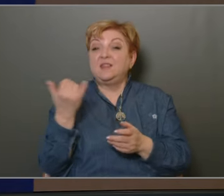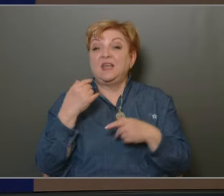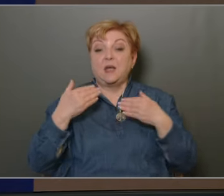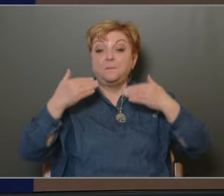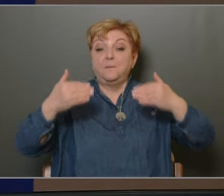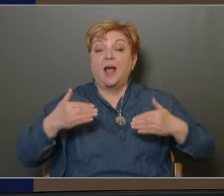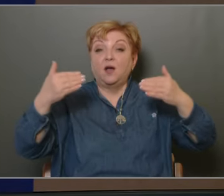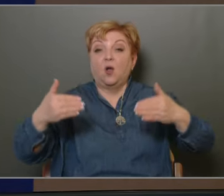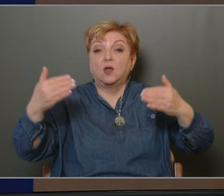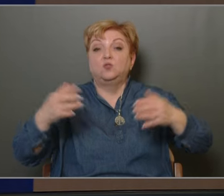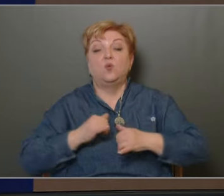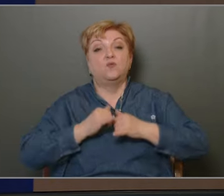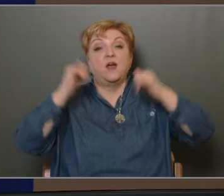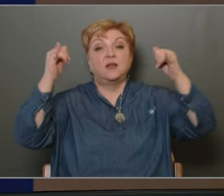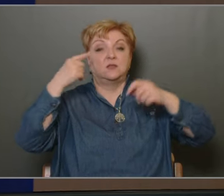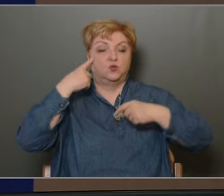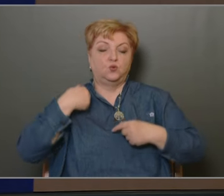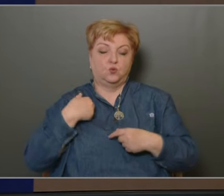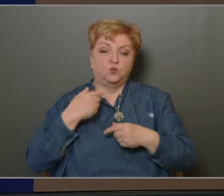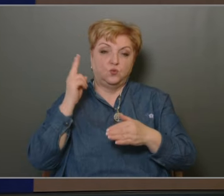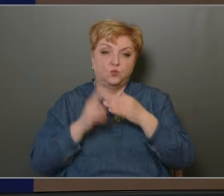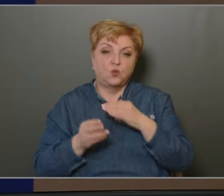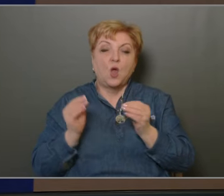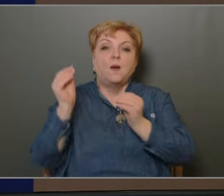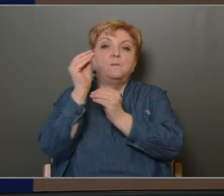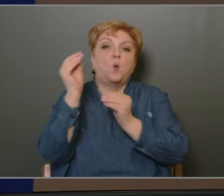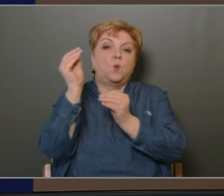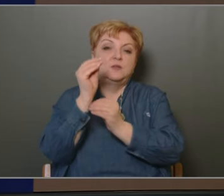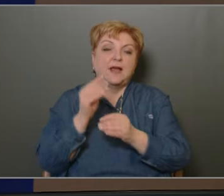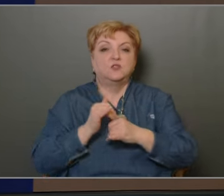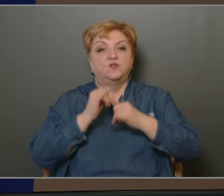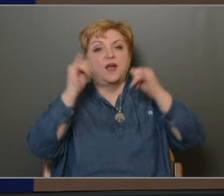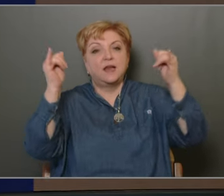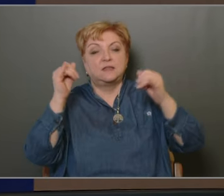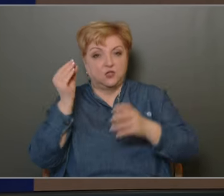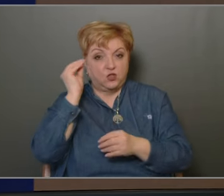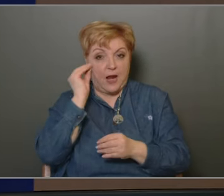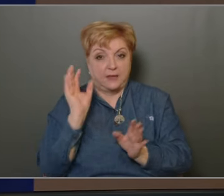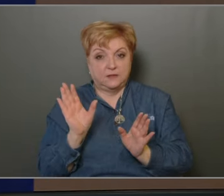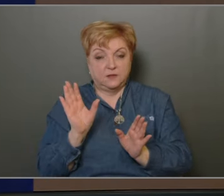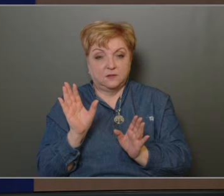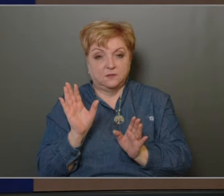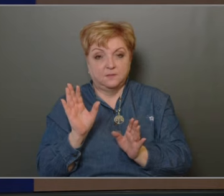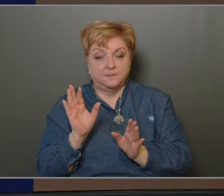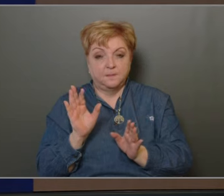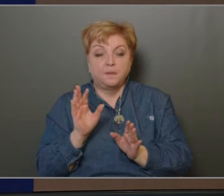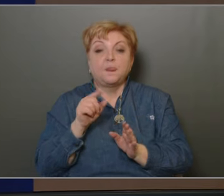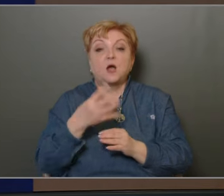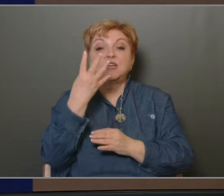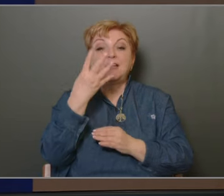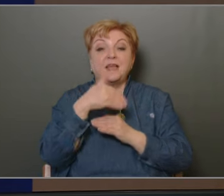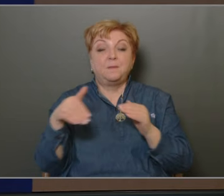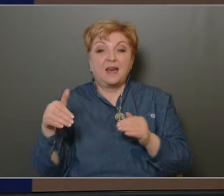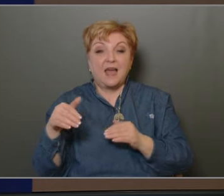meghaladó fejlesztéseket tudunk végrehajtani, ami a pótlást és a fejlesztéseket jelenti. Tehát az a 4